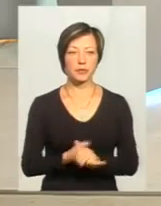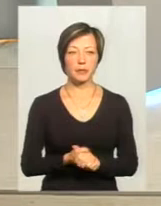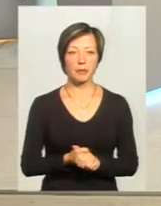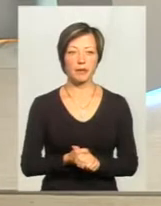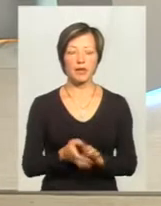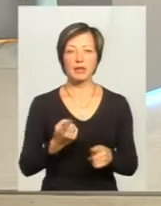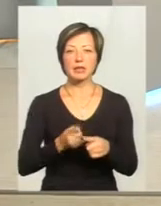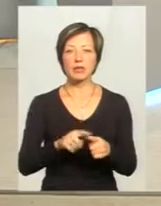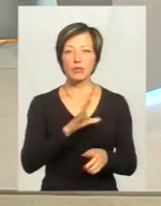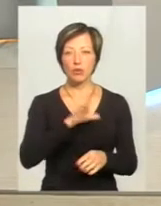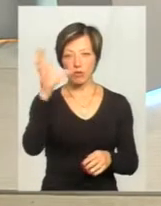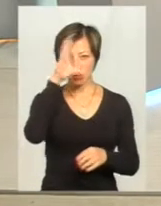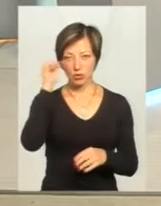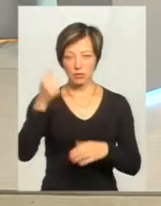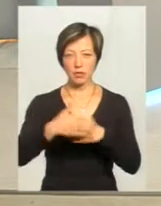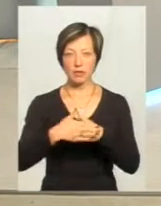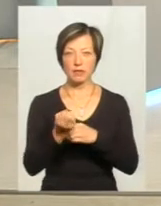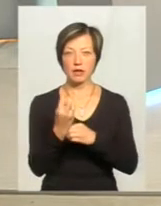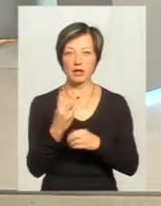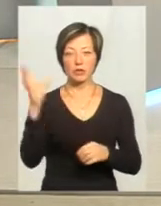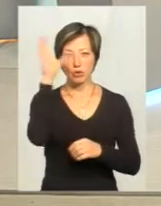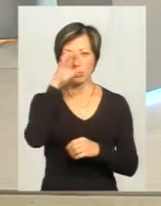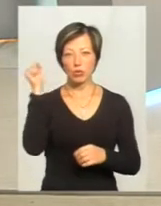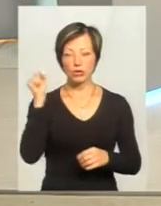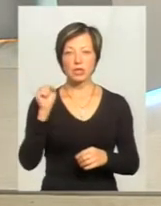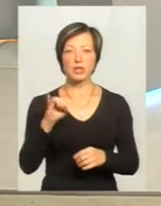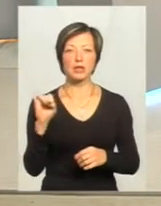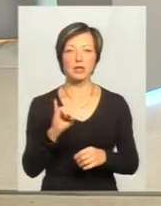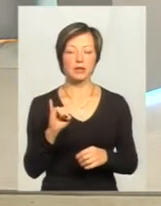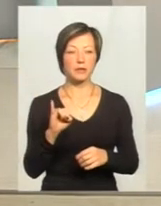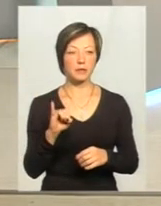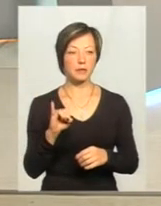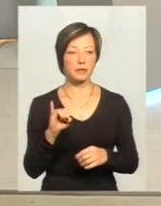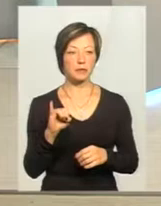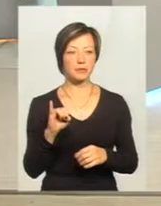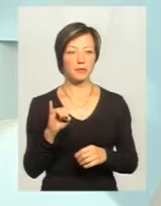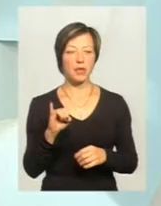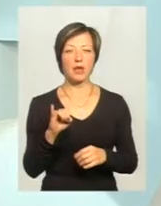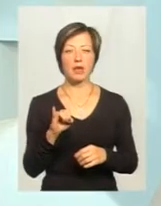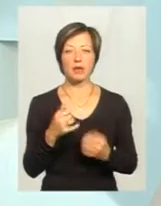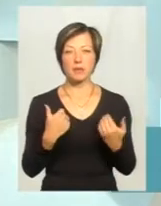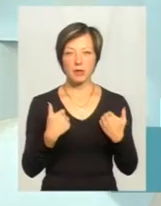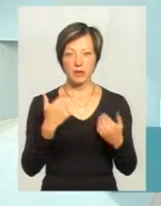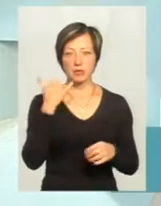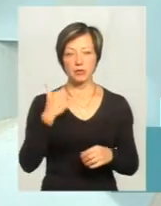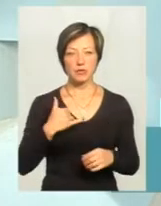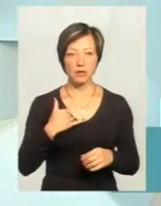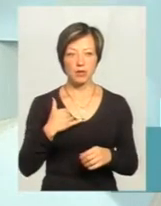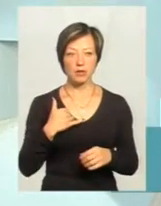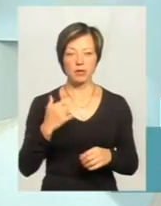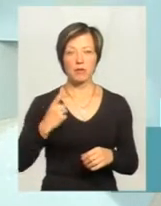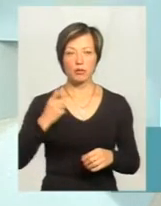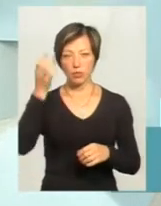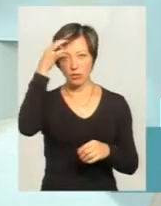це було вночі, це вже було близько 12-ї години ночі. І, власне, мені передзвонили патрульні